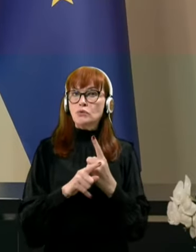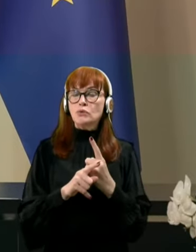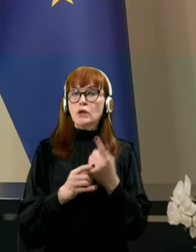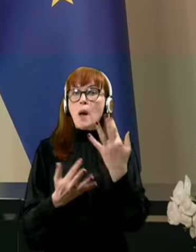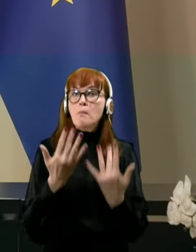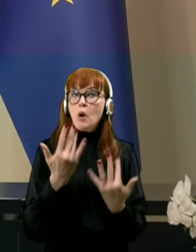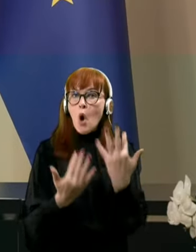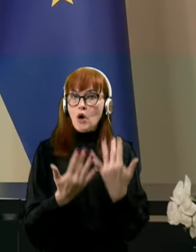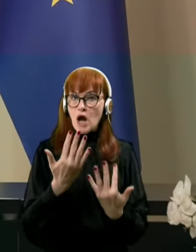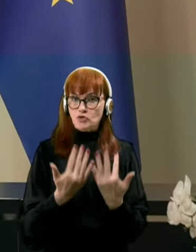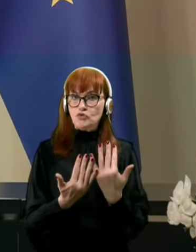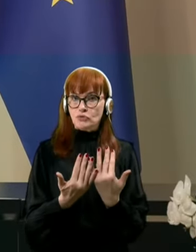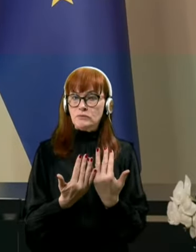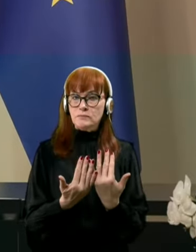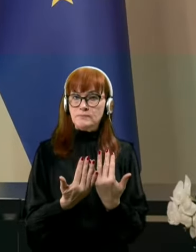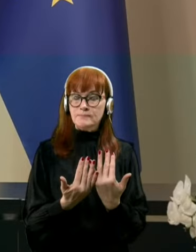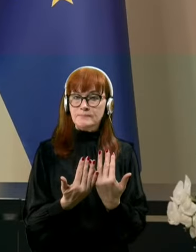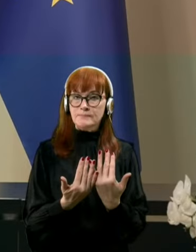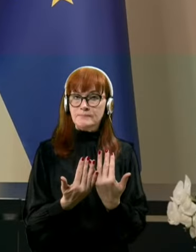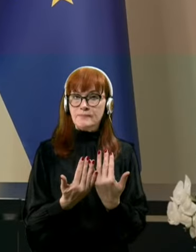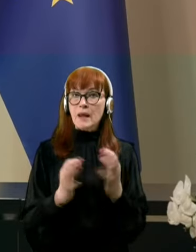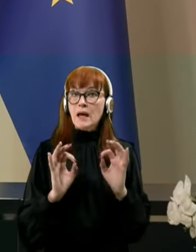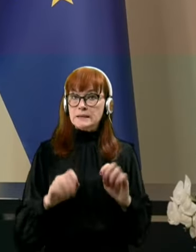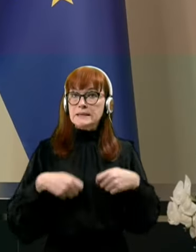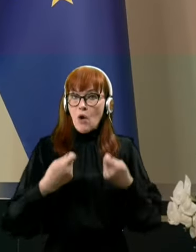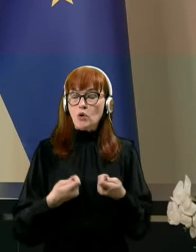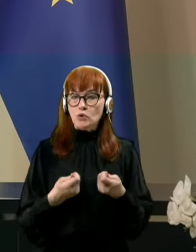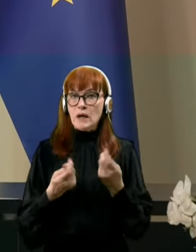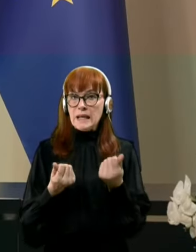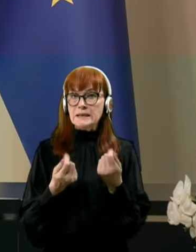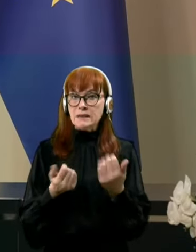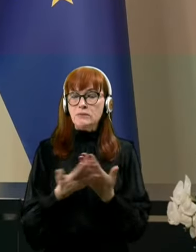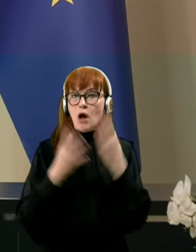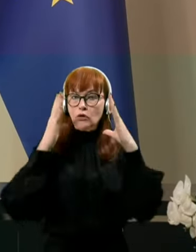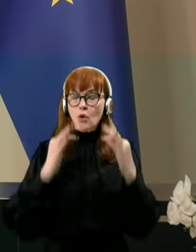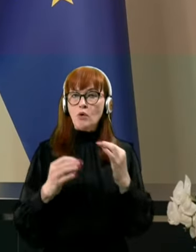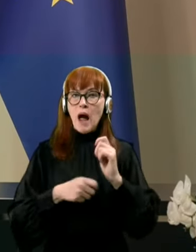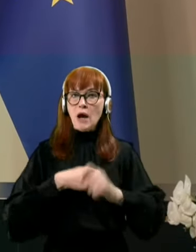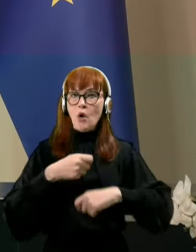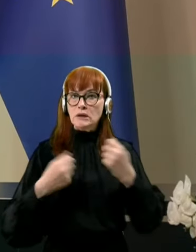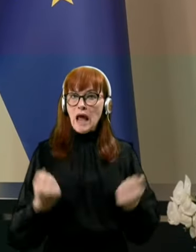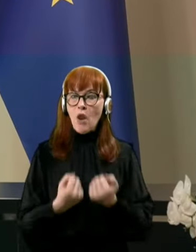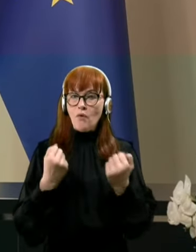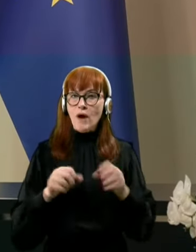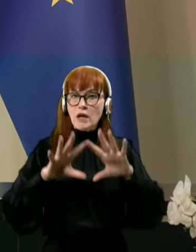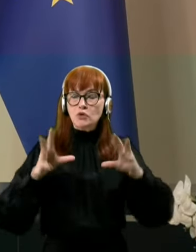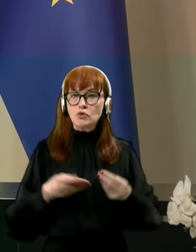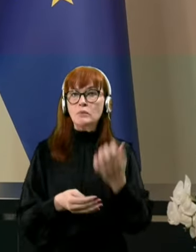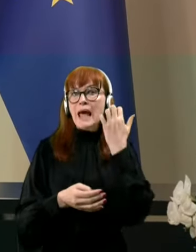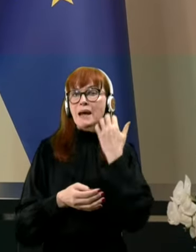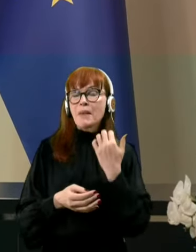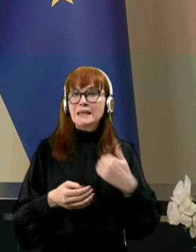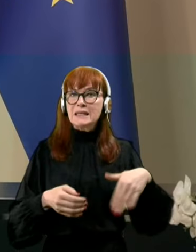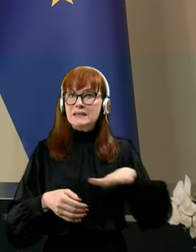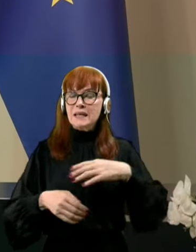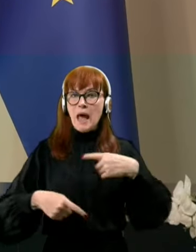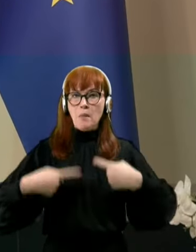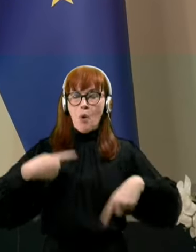računu so zagotovljena sredstva za normalno delovanje skupne kmetijske politike.